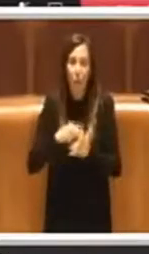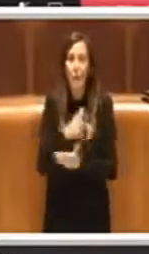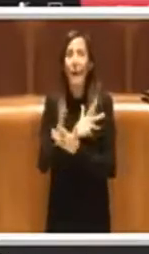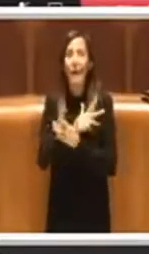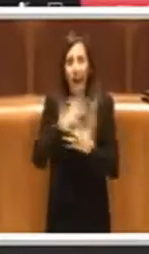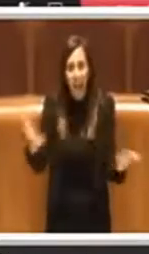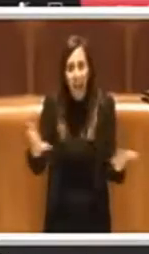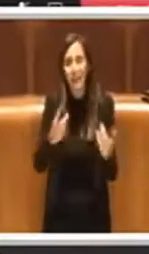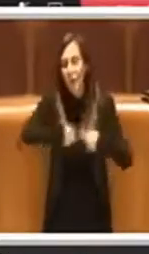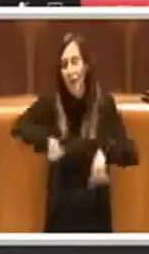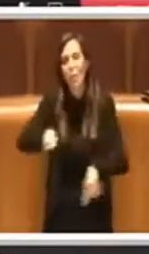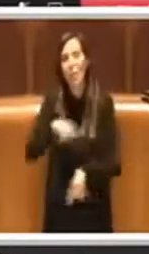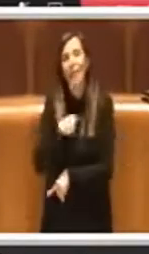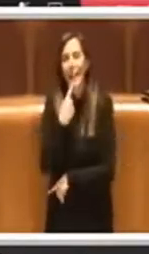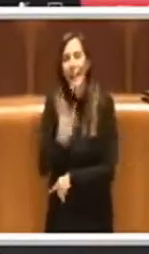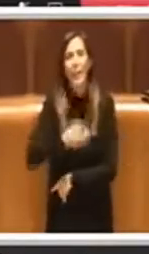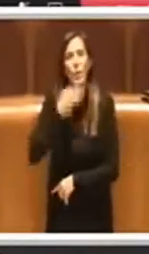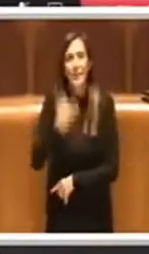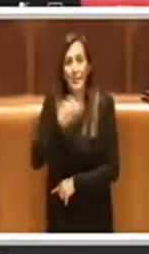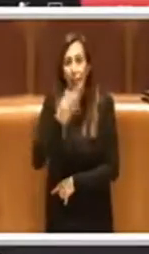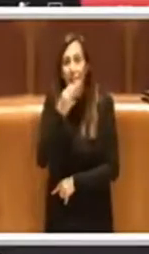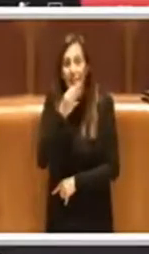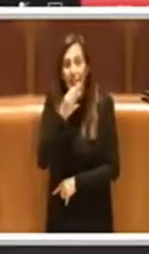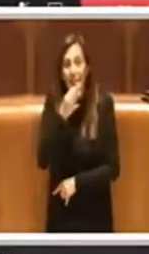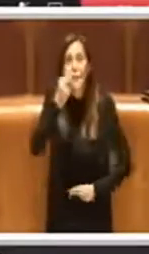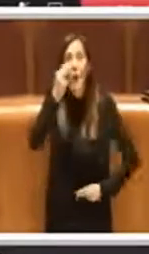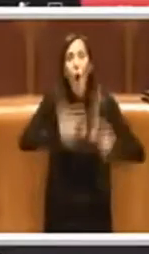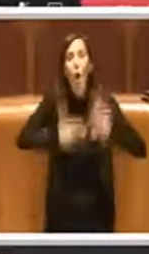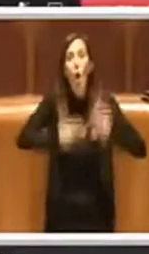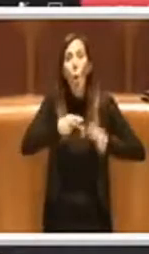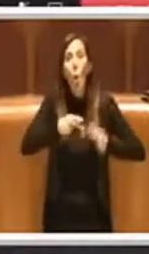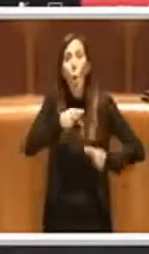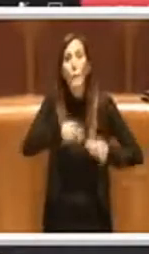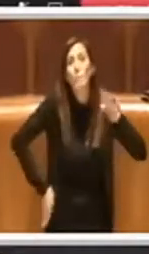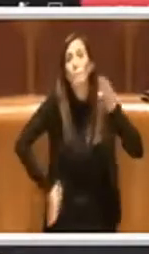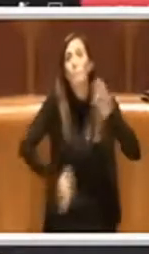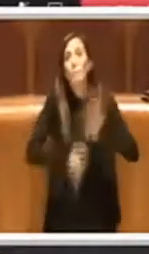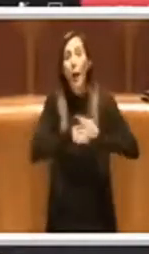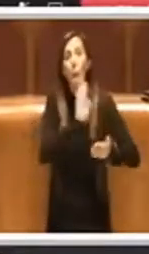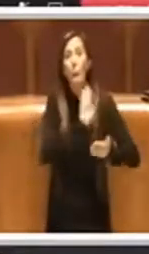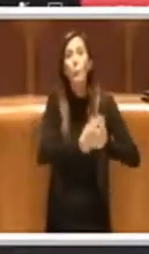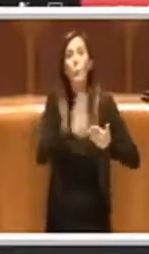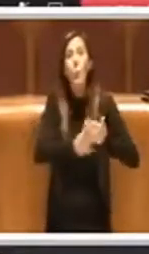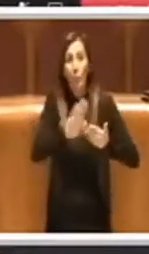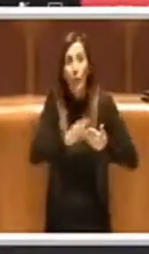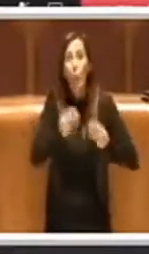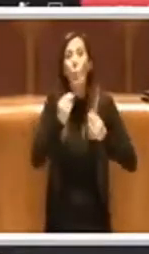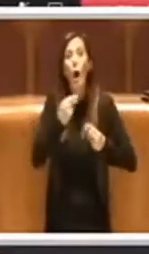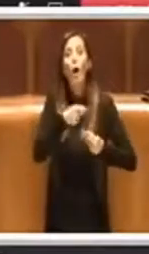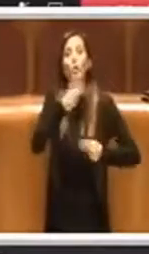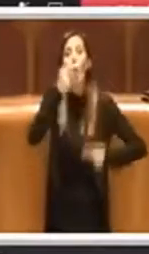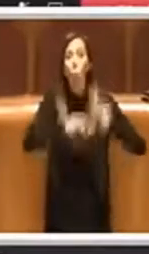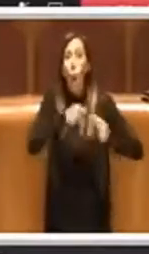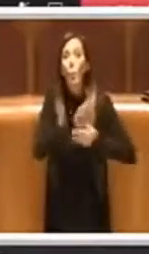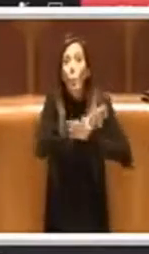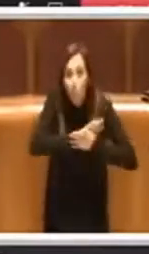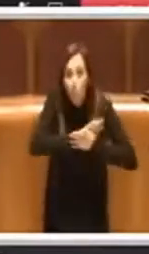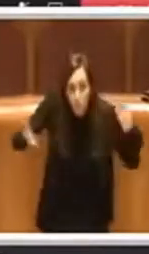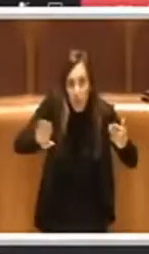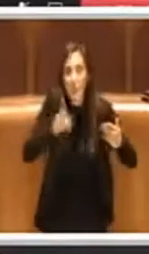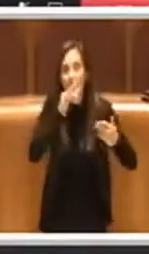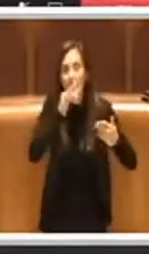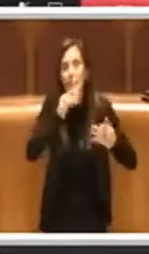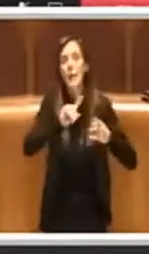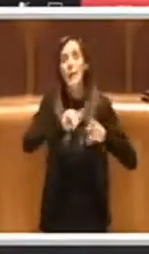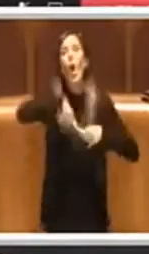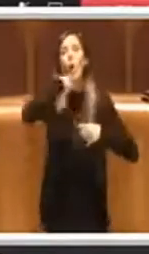sempre detto che la pulizia parte dai conti, perché se quando hai fatto pulizia dai conti allora parte il risanamento. Purtroppo